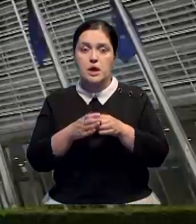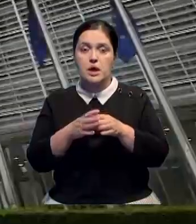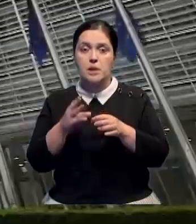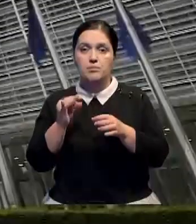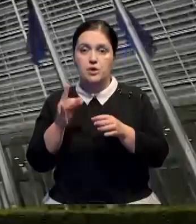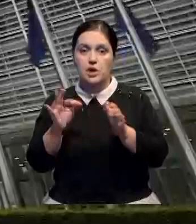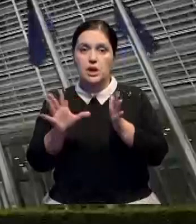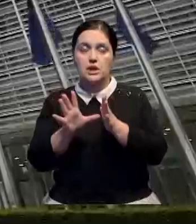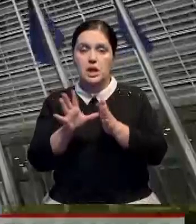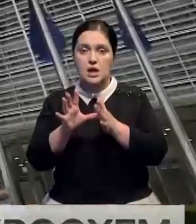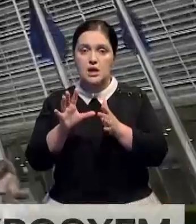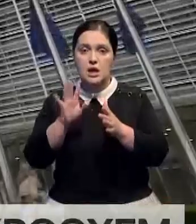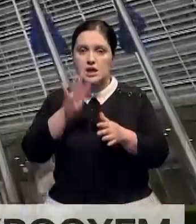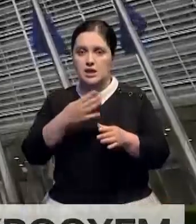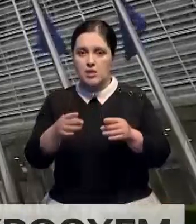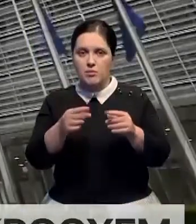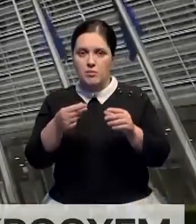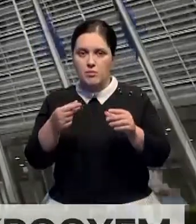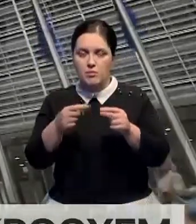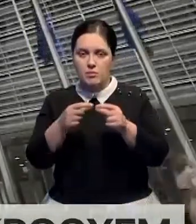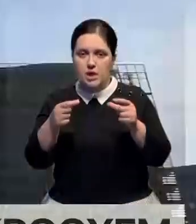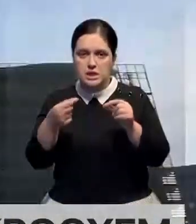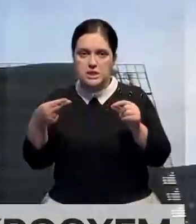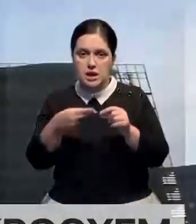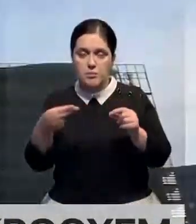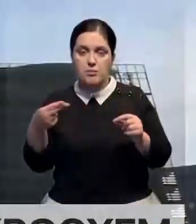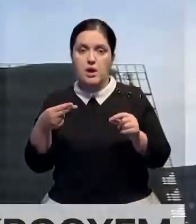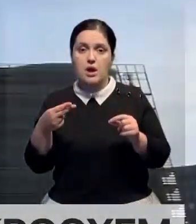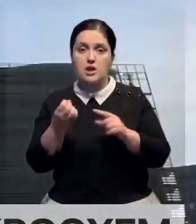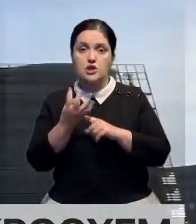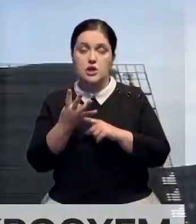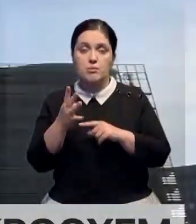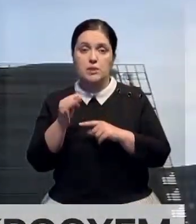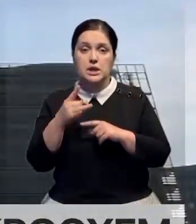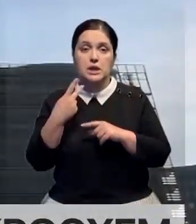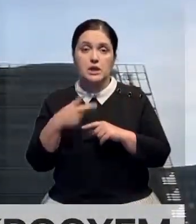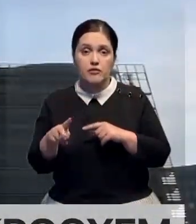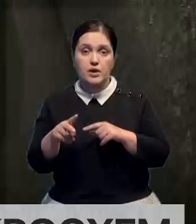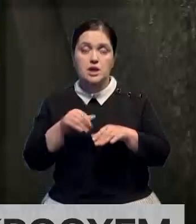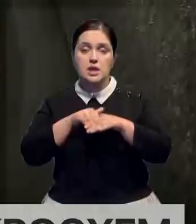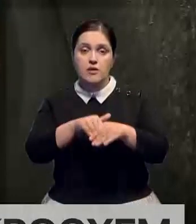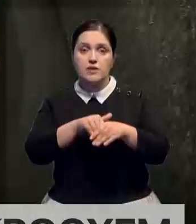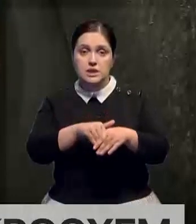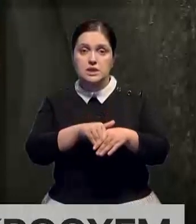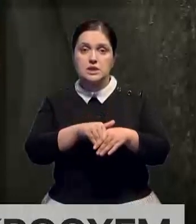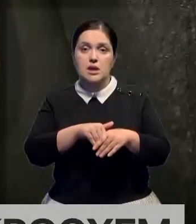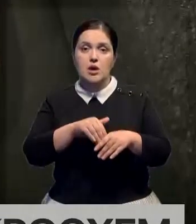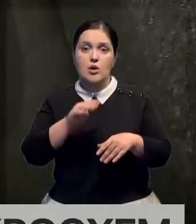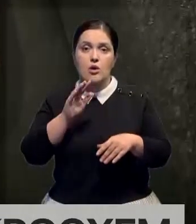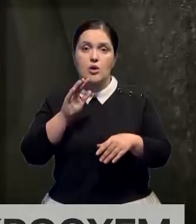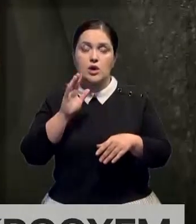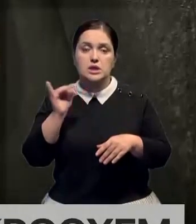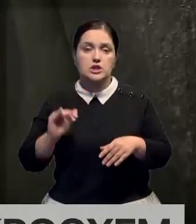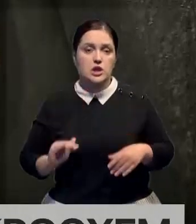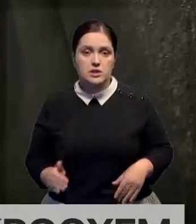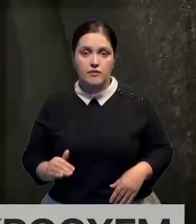-производителей микроэлектроники в 14 странах ЕС. Еще около 14 миллиардов евро инвестиций Еврокомиссия намерена привлечь в эту